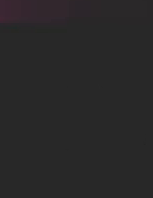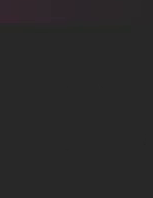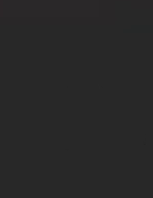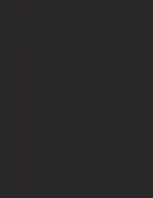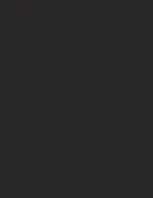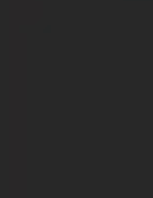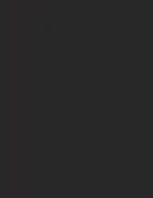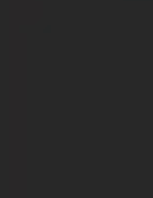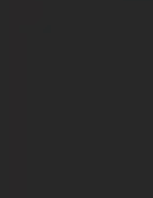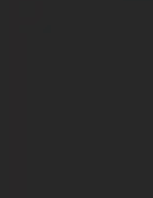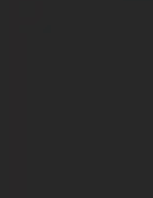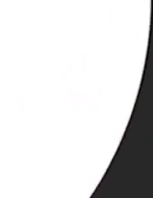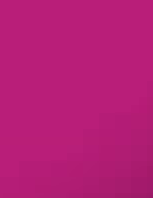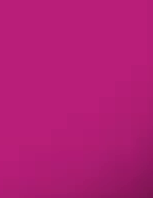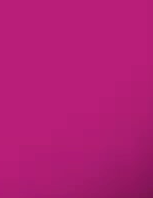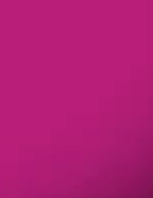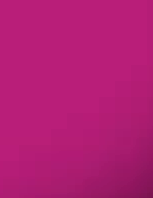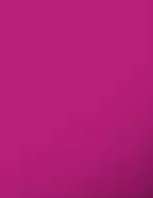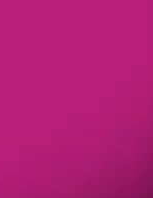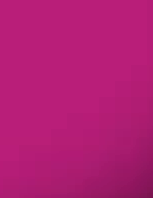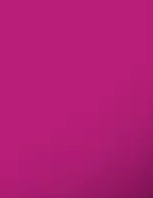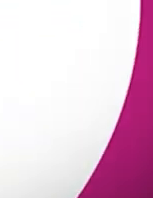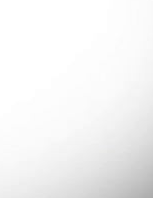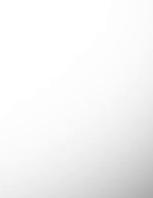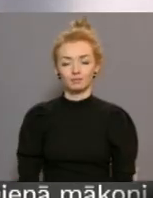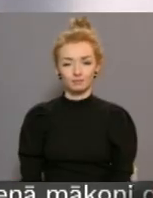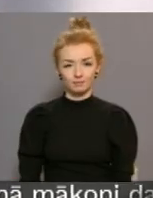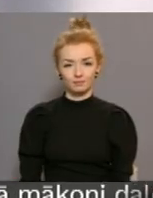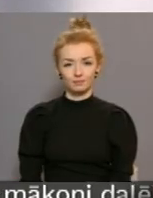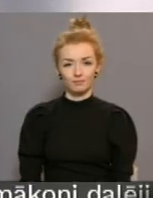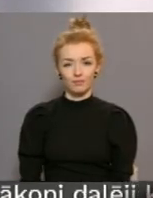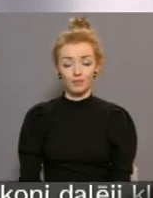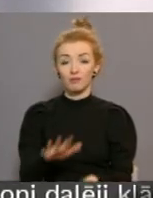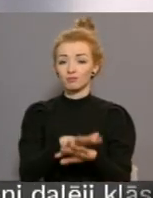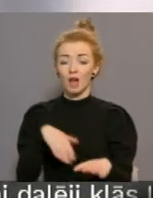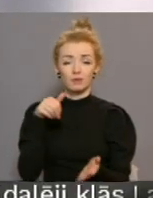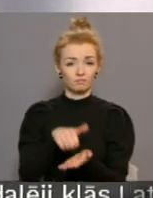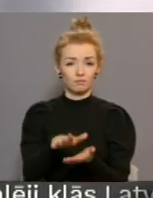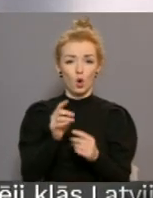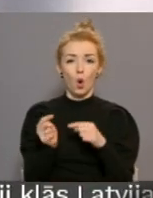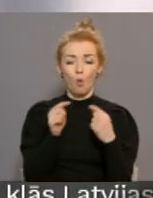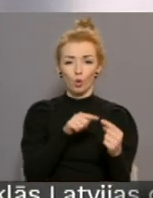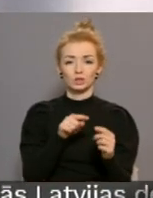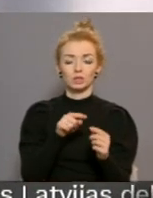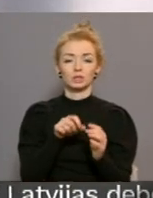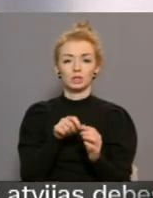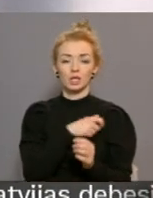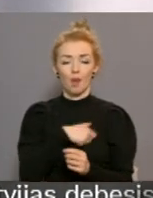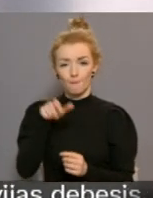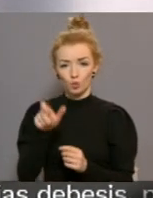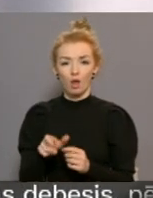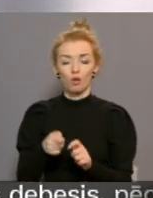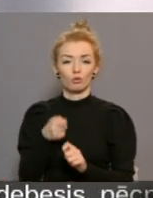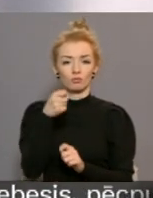Re! Viss ēters ir te! Saima noraidīja opozīcijas deputātu iesniegto